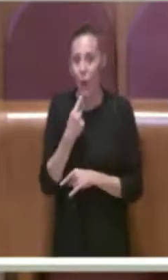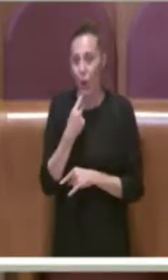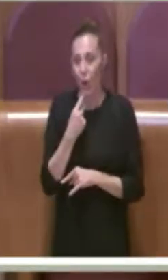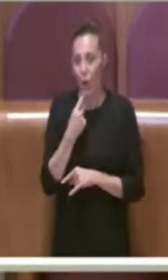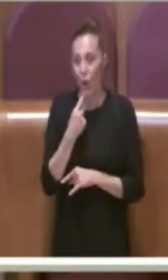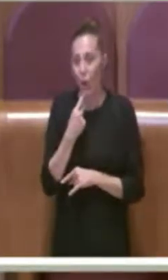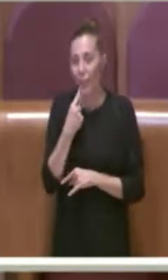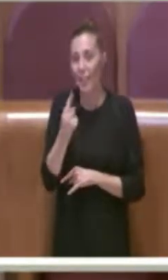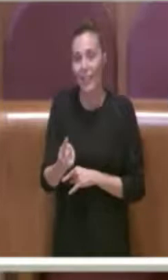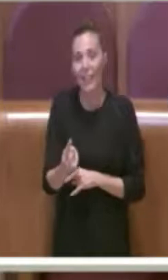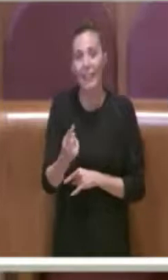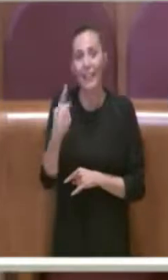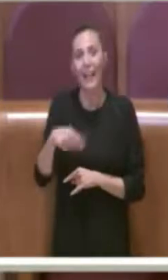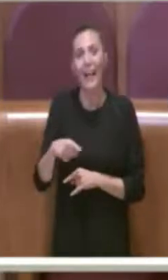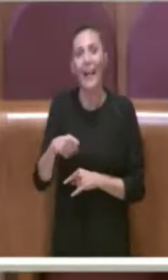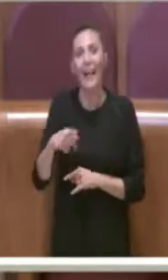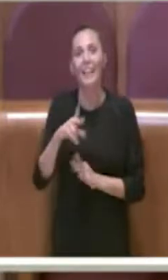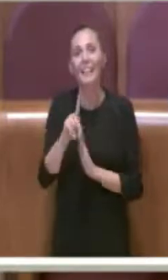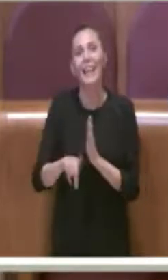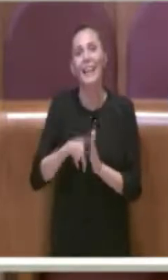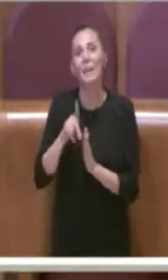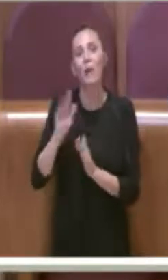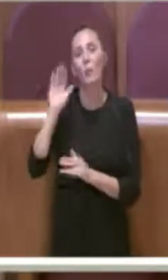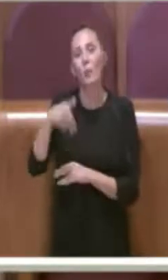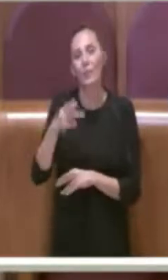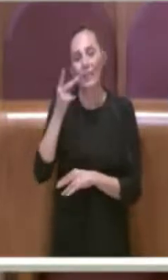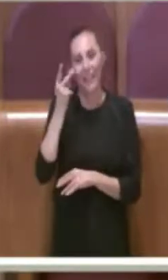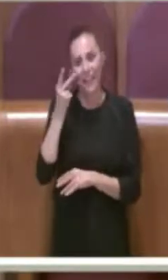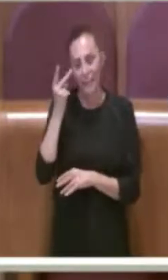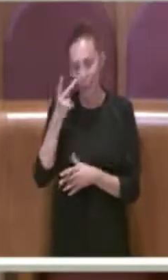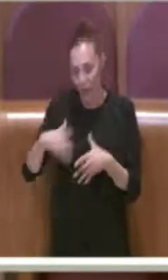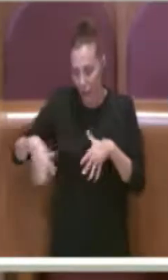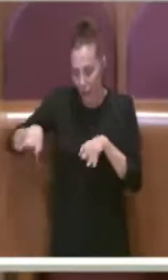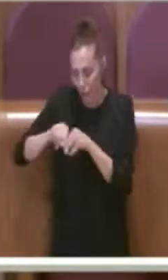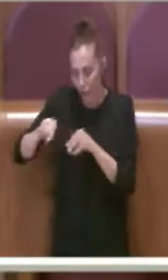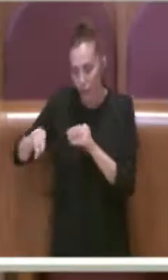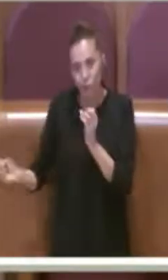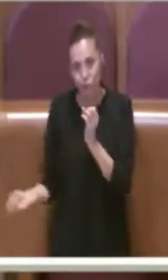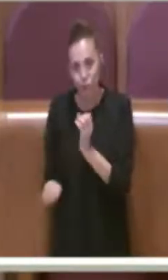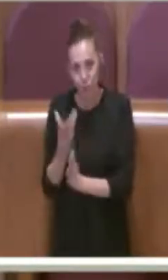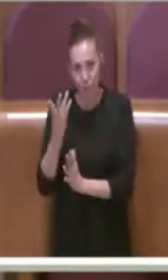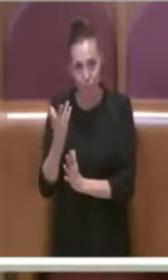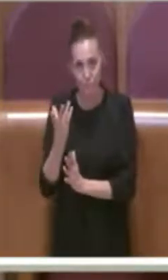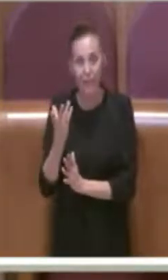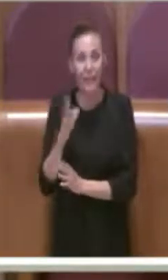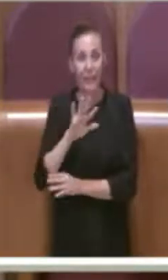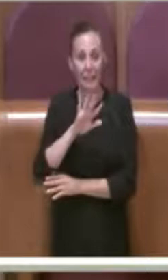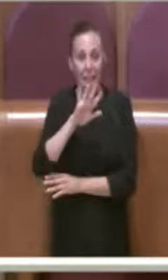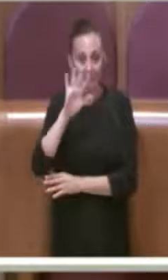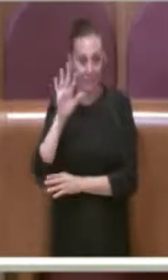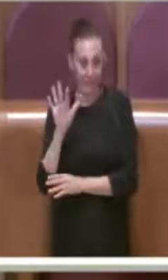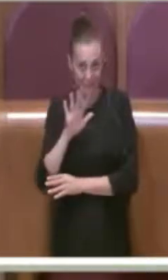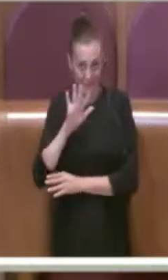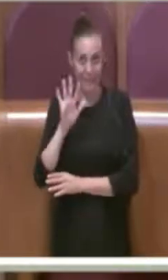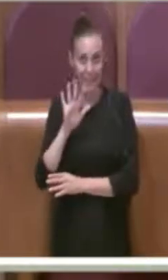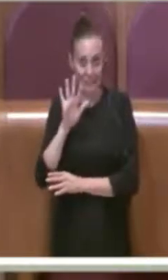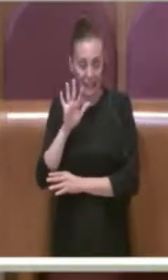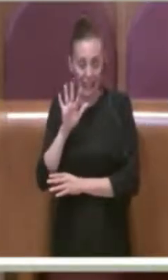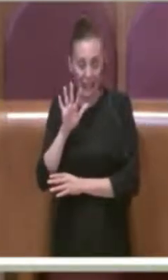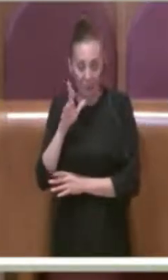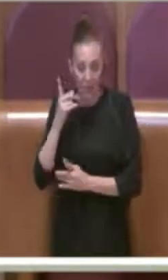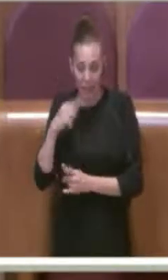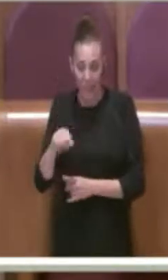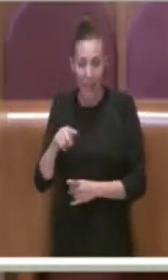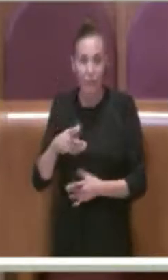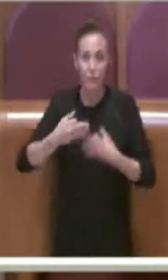Carnevale che ha fatto l'aggiunta e questa è la dimostrazione che la decisione deve essere presa dal Consiglio Comunale.